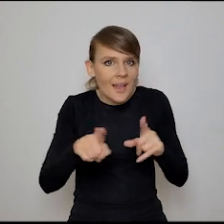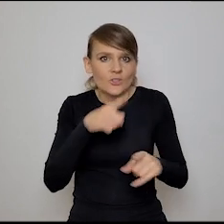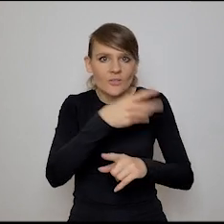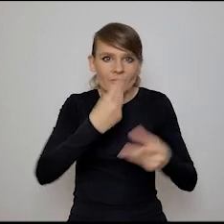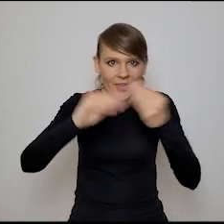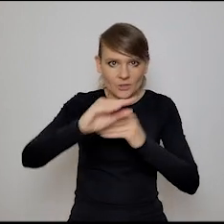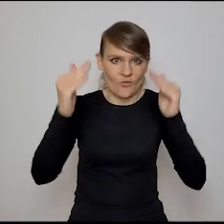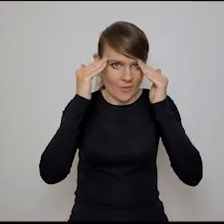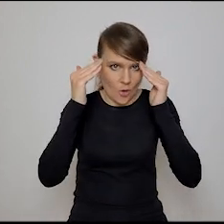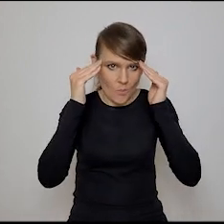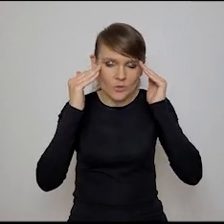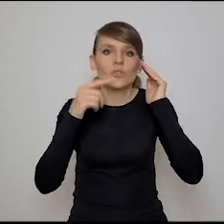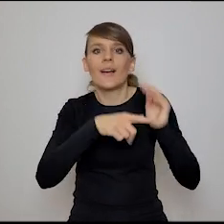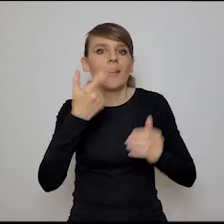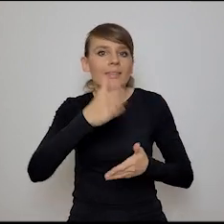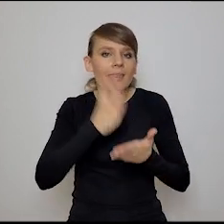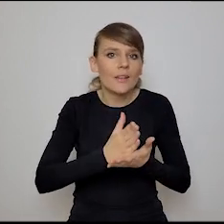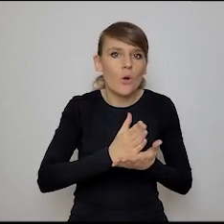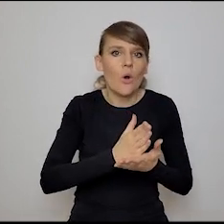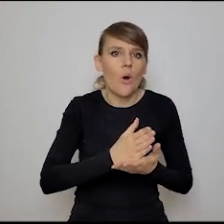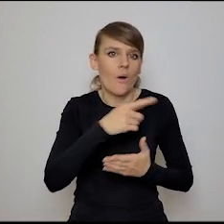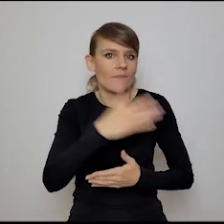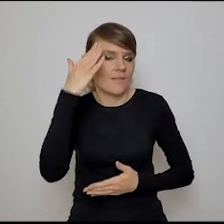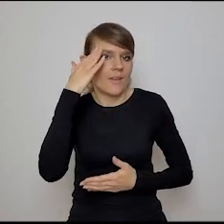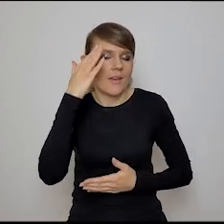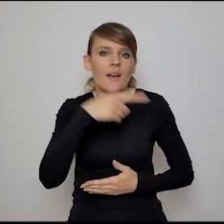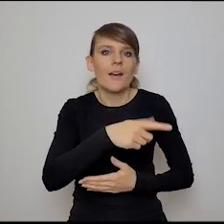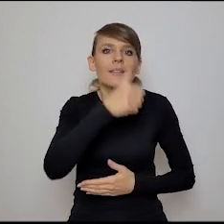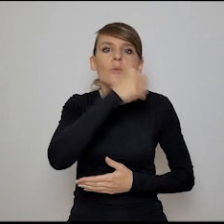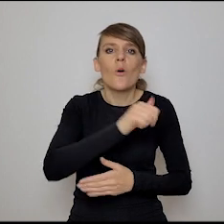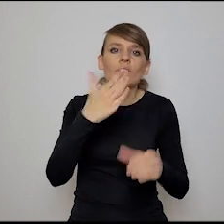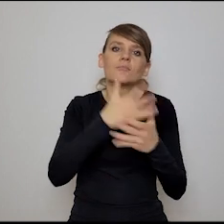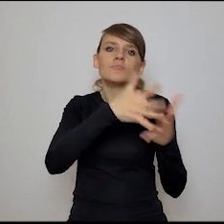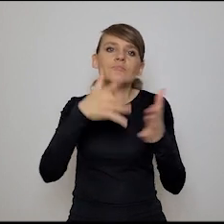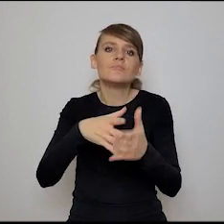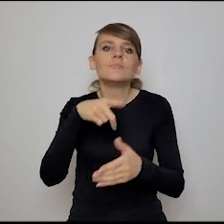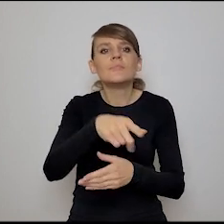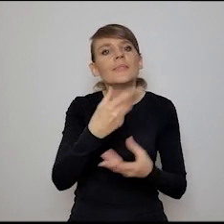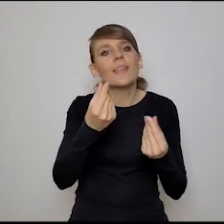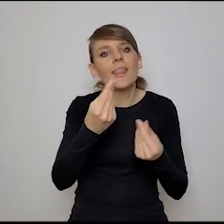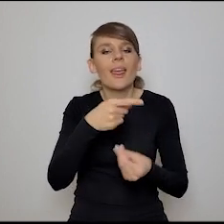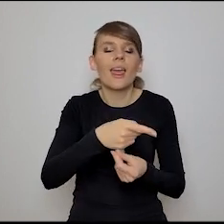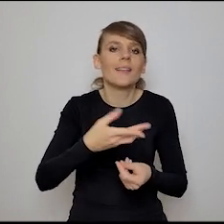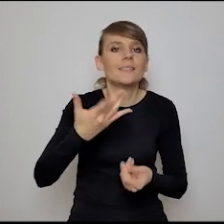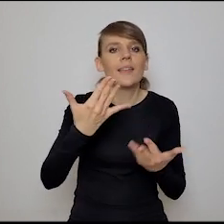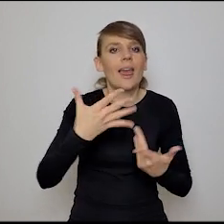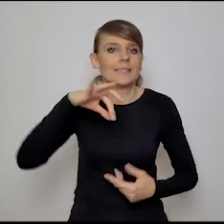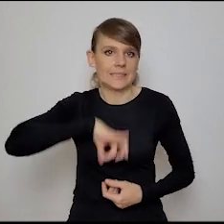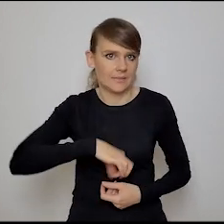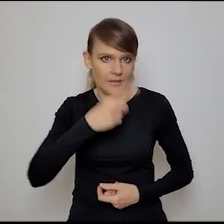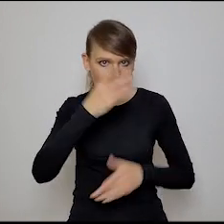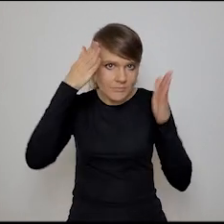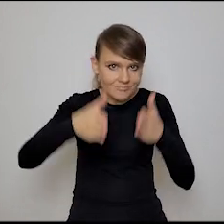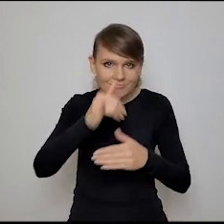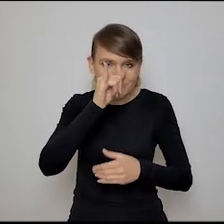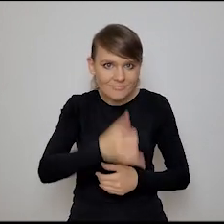świadomość, nie tylko, że nie można ewaluować firmy przez pryzmat zwrotu z inwestycji w taki jednowymiarowy sposób,